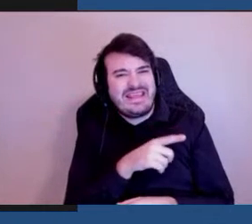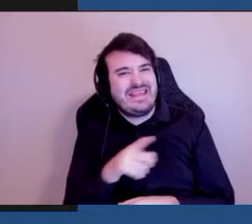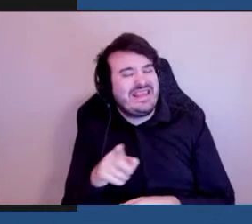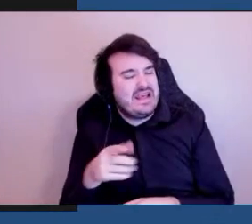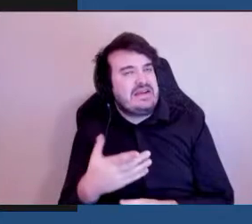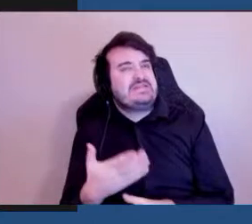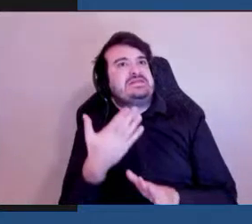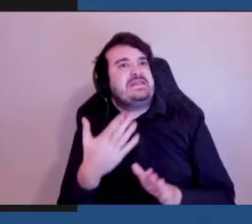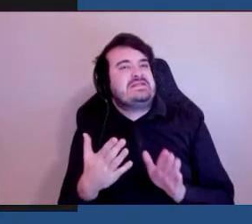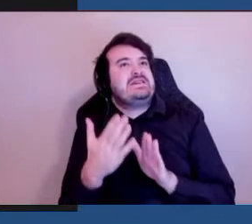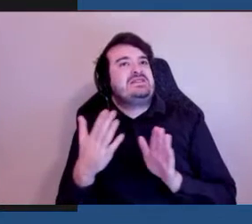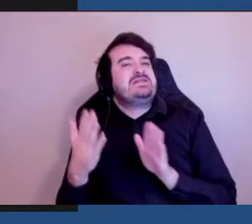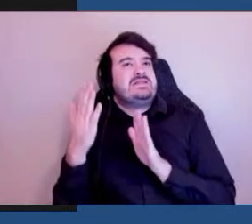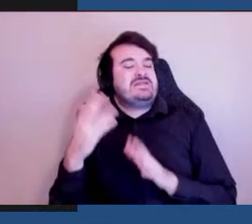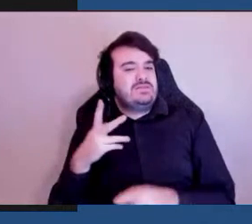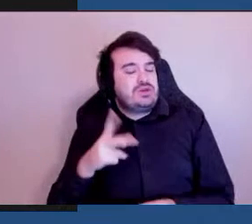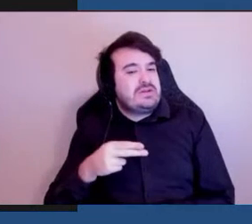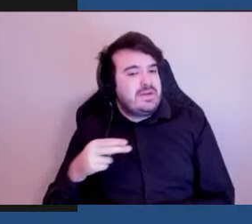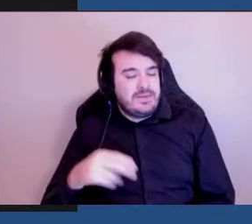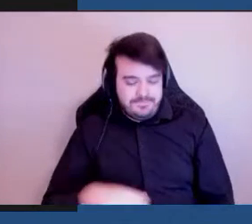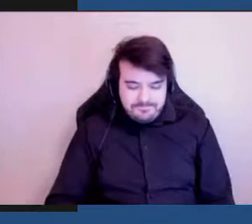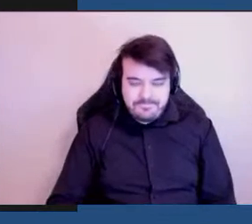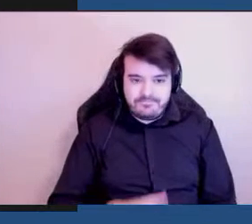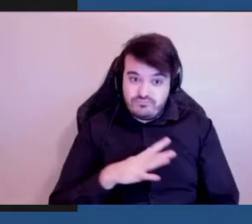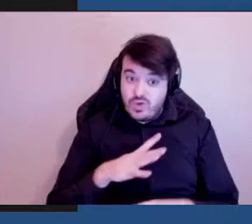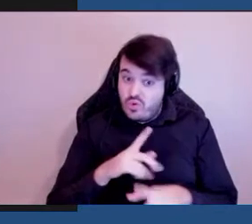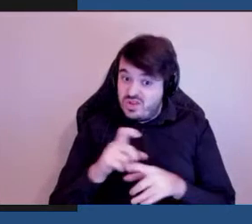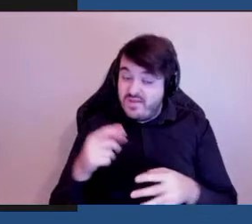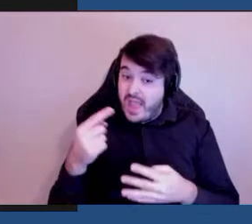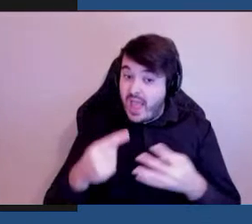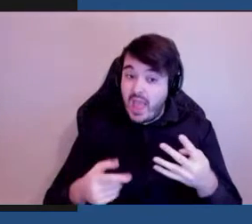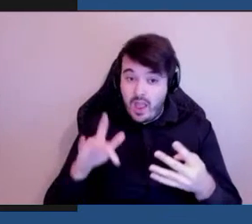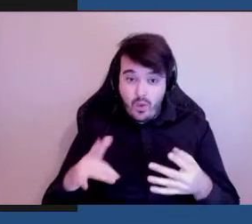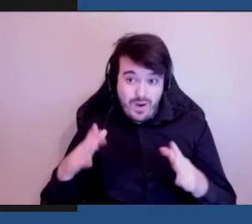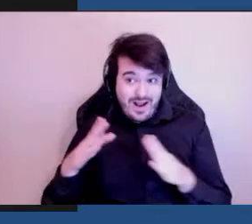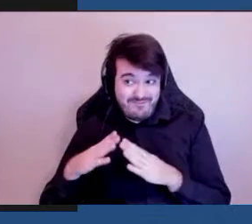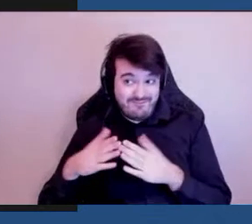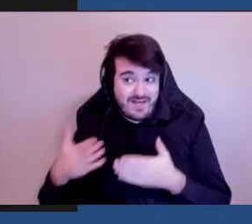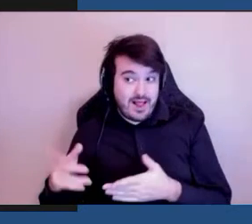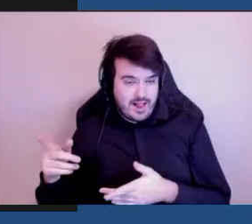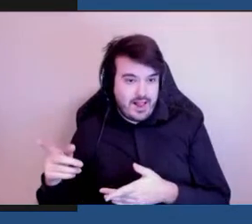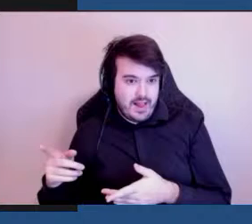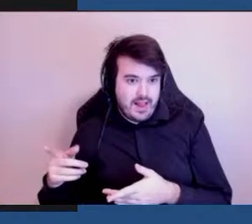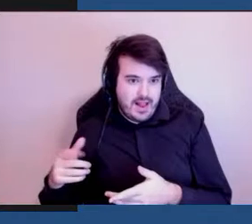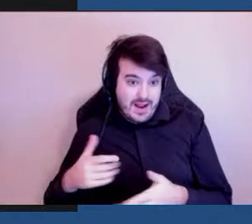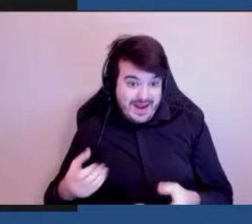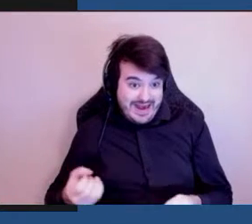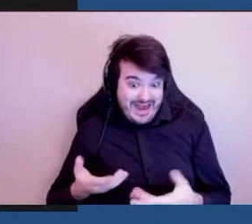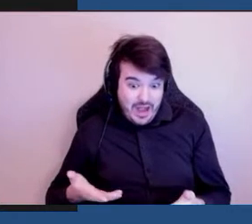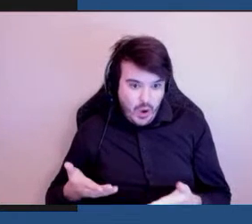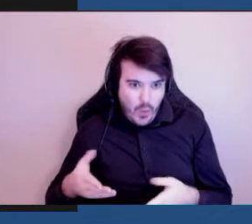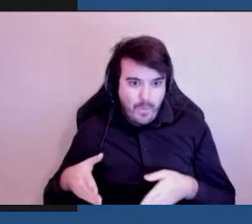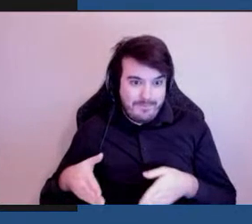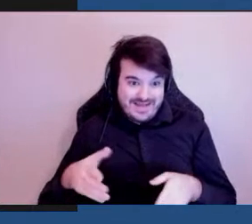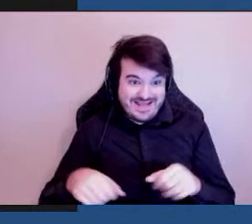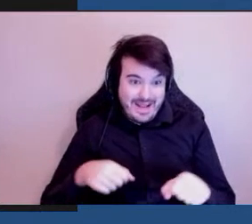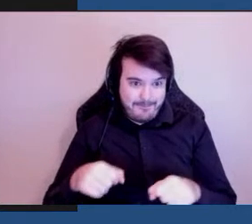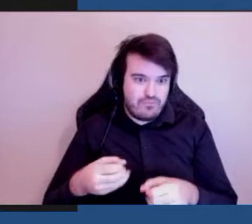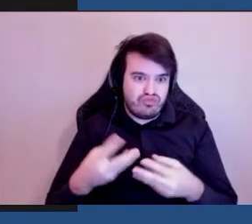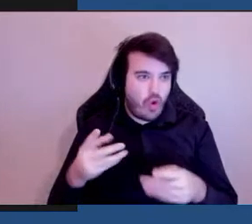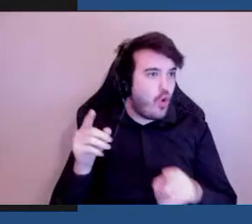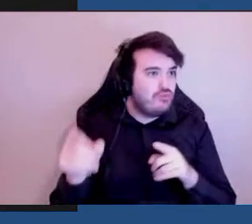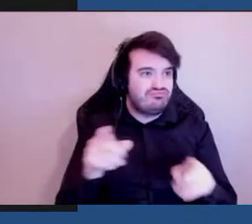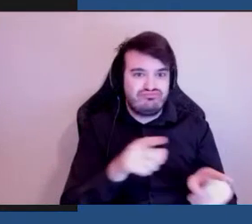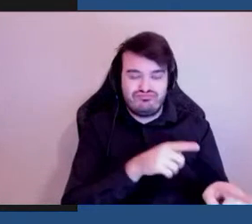confrontés, les différentes difficultés parce que la ville est en train de créer des pistes cyclables dans de nombreux